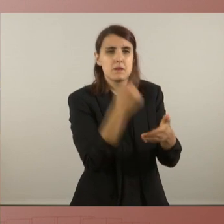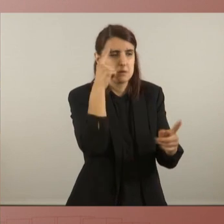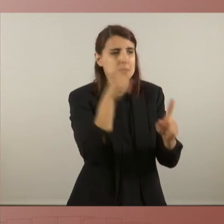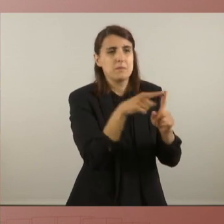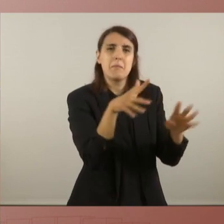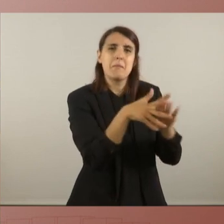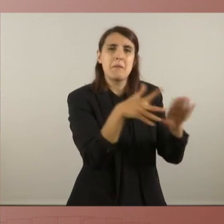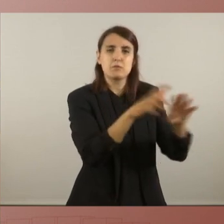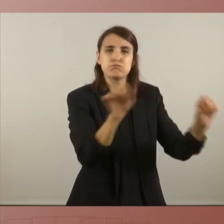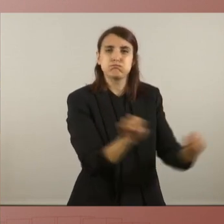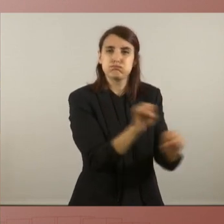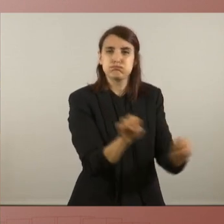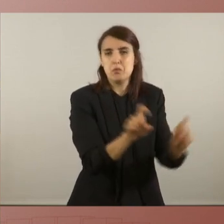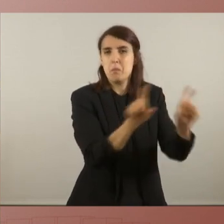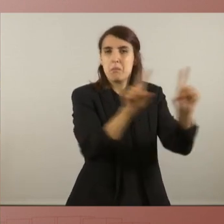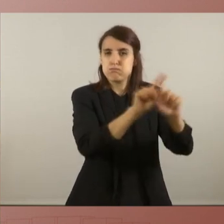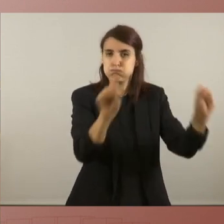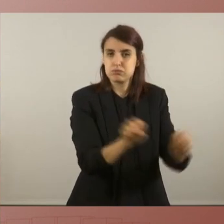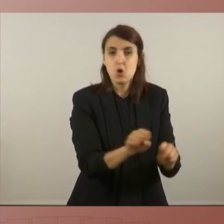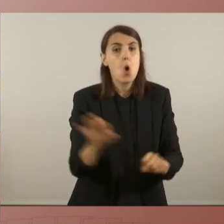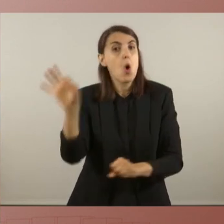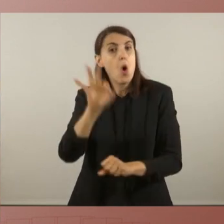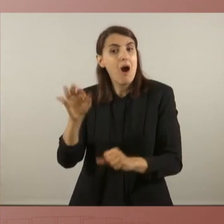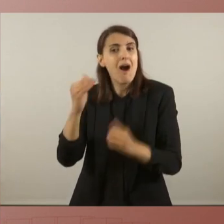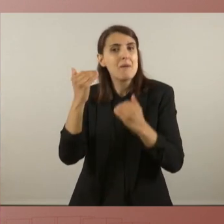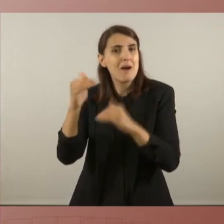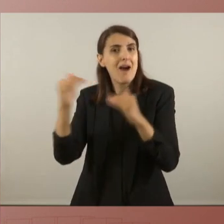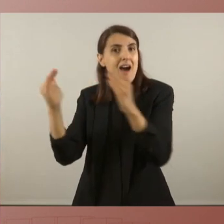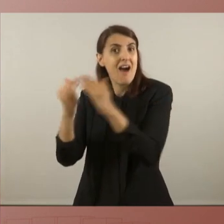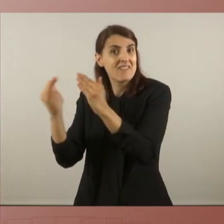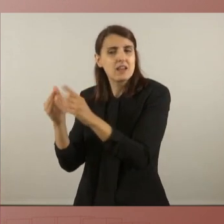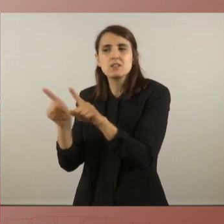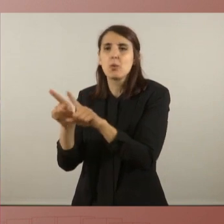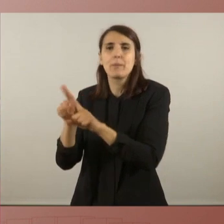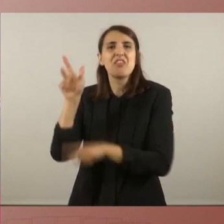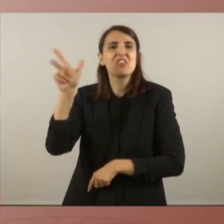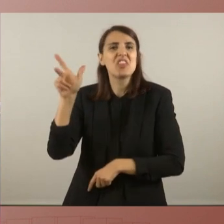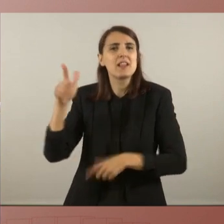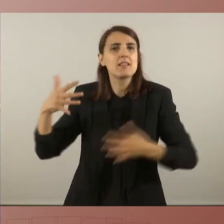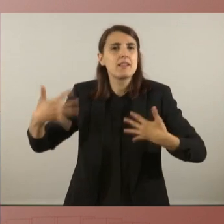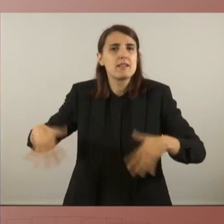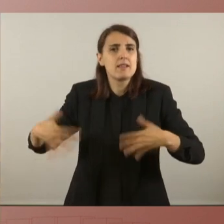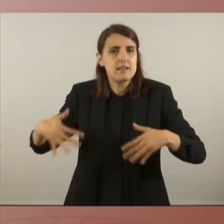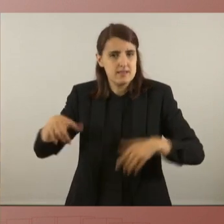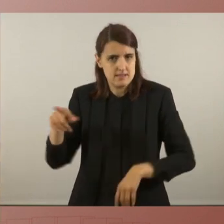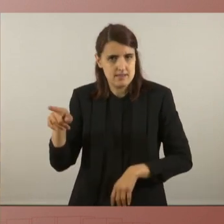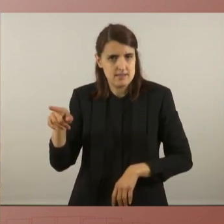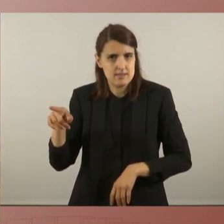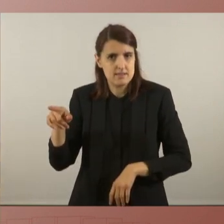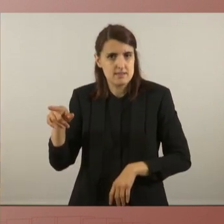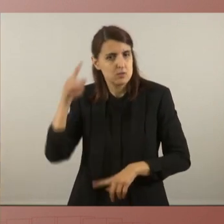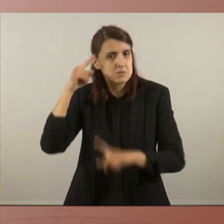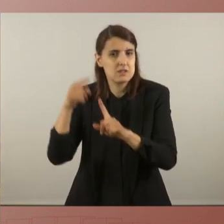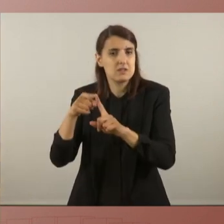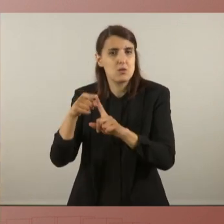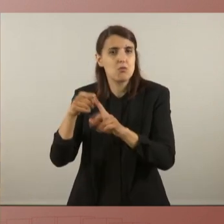tenidors i dels fons voltors que si el defensem com un dret bàsic elemental per construir un futur